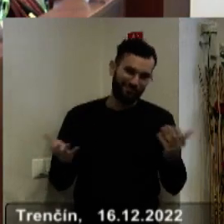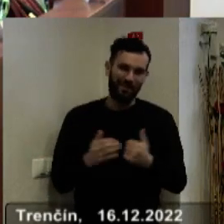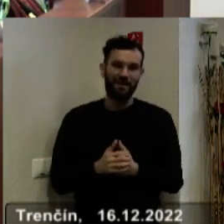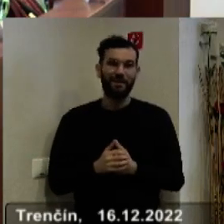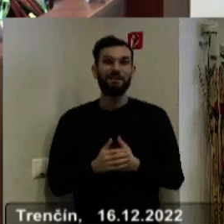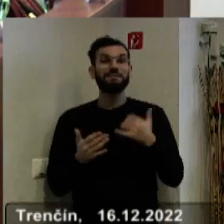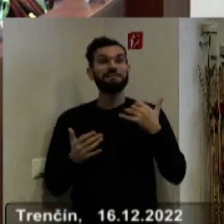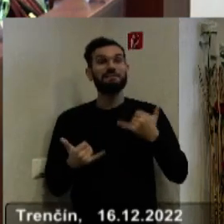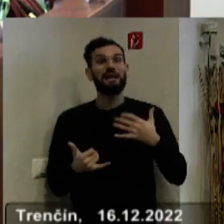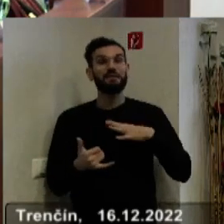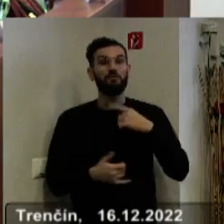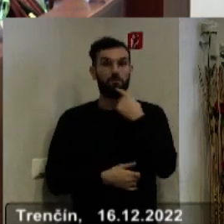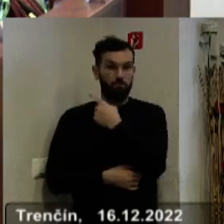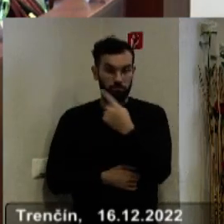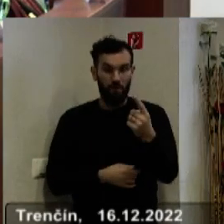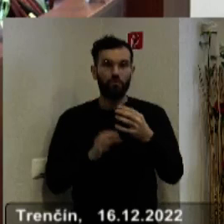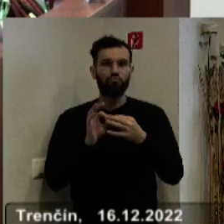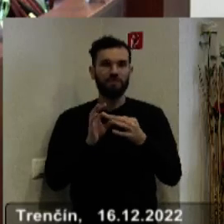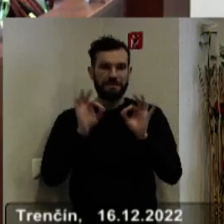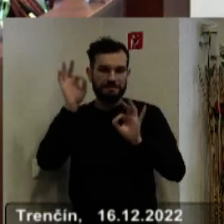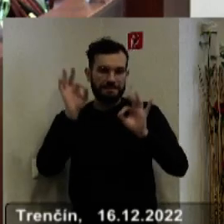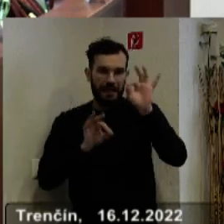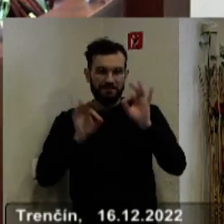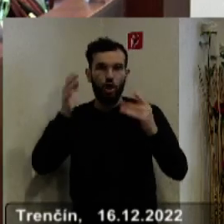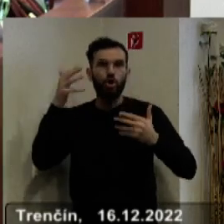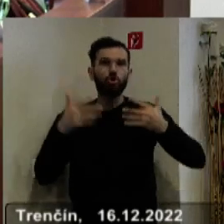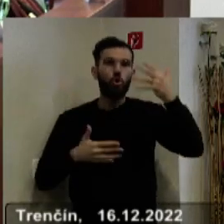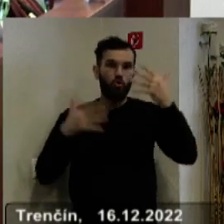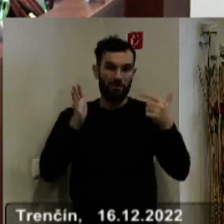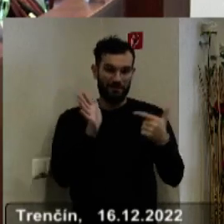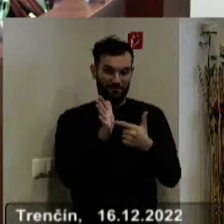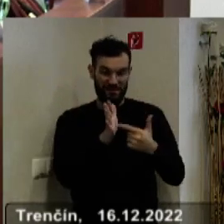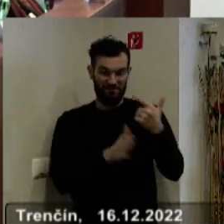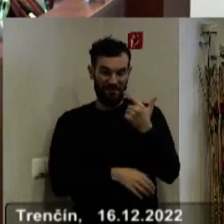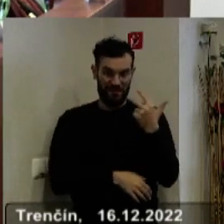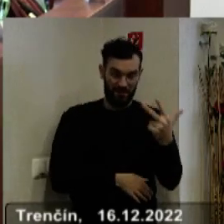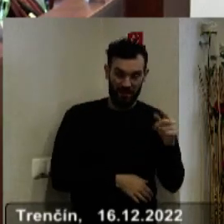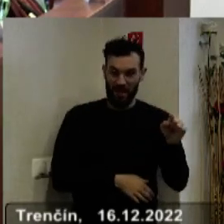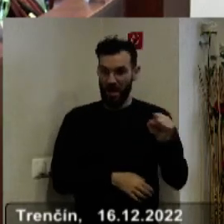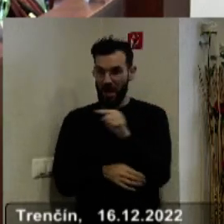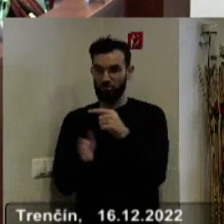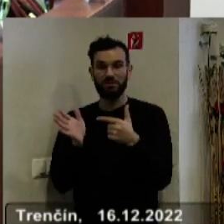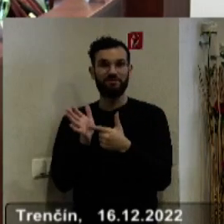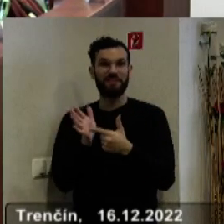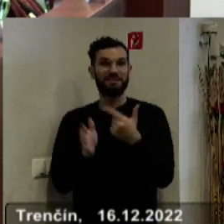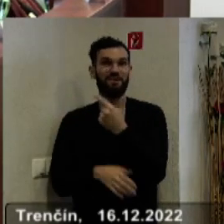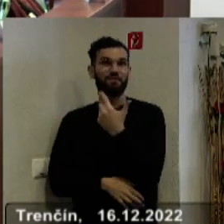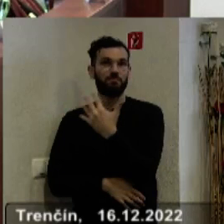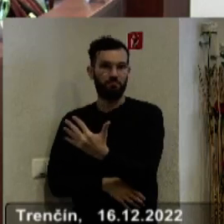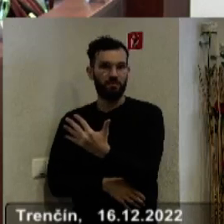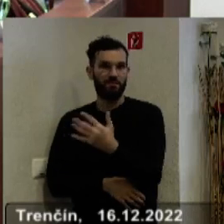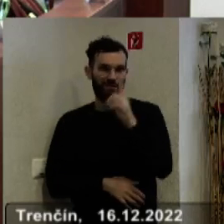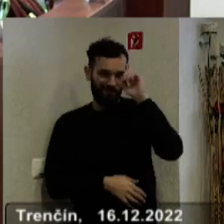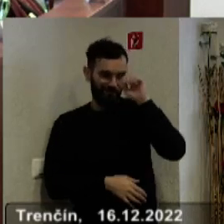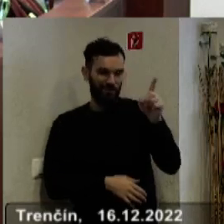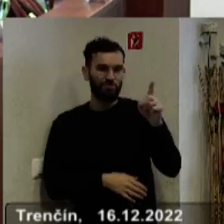teda povedal, že ako sme pristupovali k zostaveniu rozpočtu na roky 23-25, okrem toho, ako hovorí pán